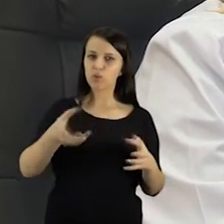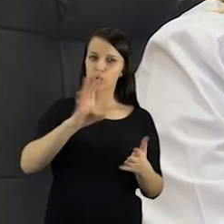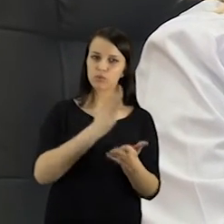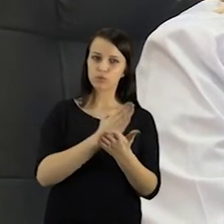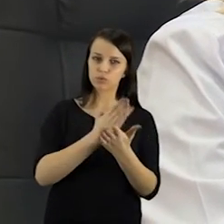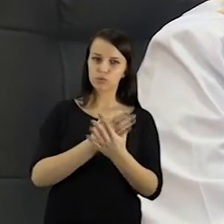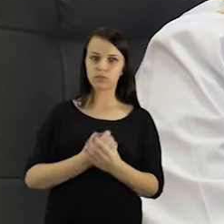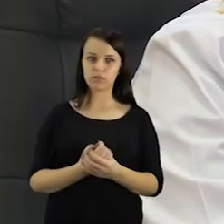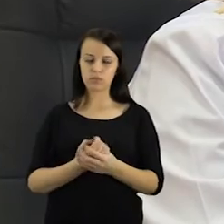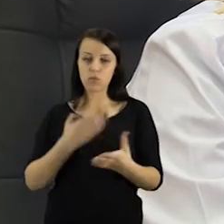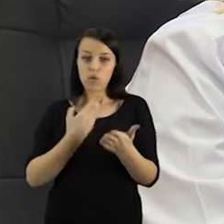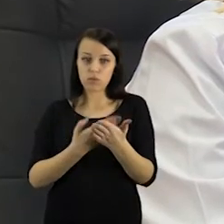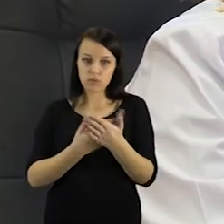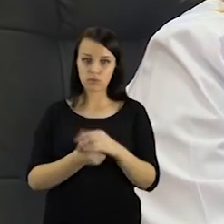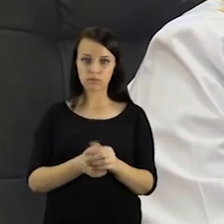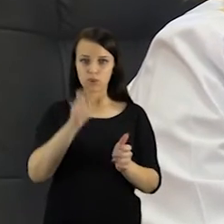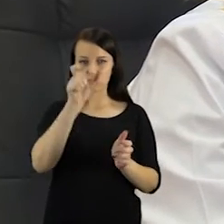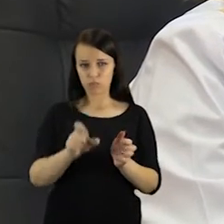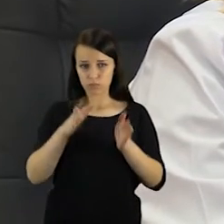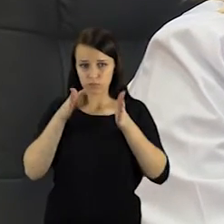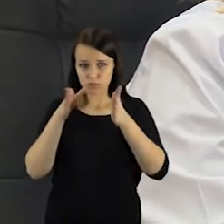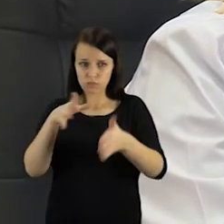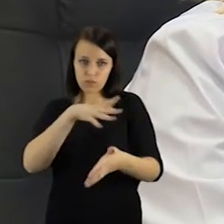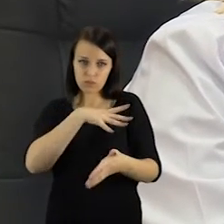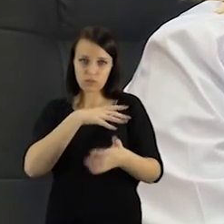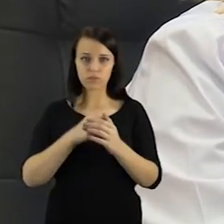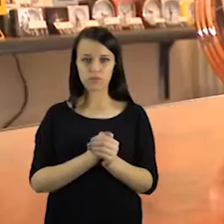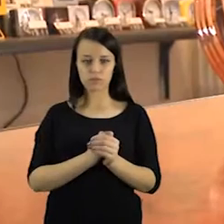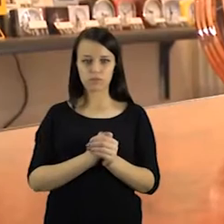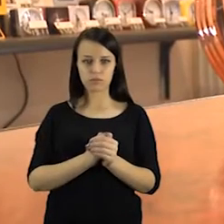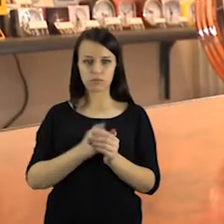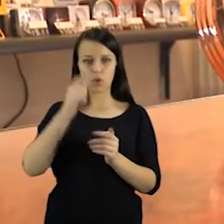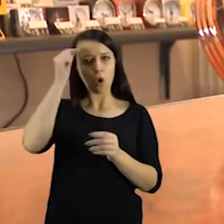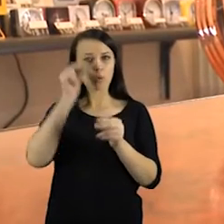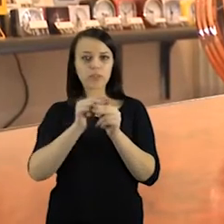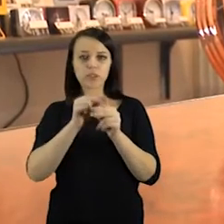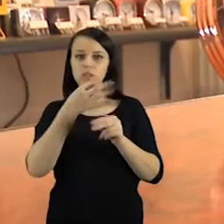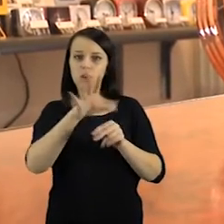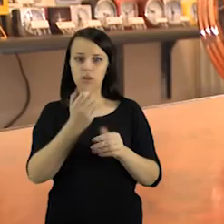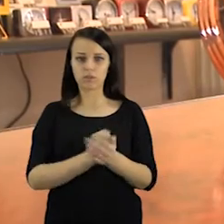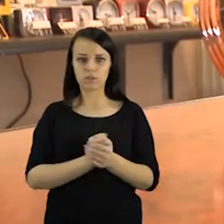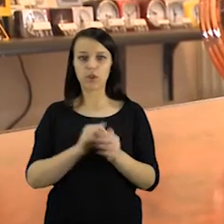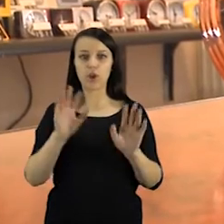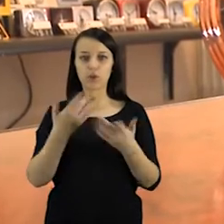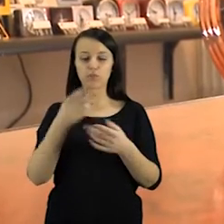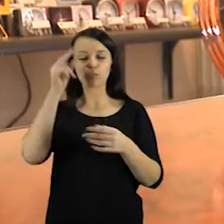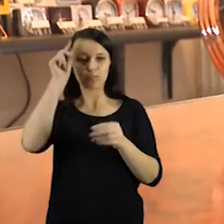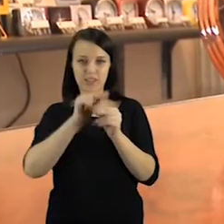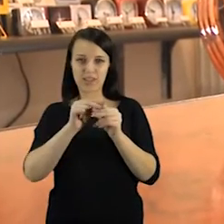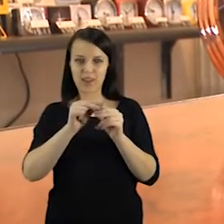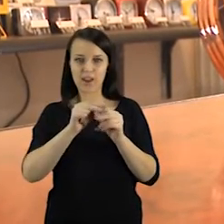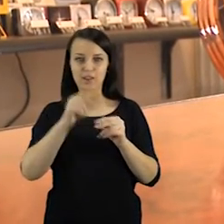kad padaugėjo avarijų skaičius, būtent dėl pastabumos tokos. Psichiatrai teigia, kad jei kas paklusytų jų nuomonės,